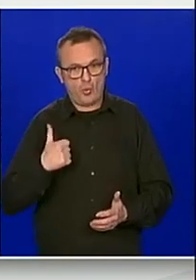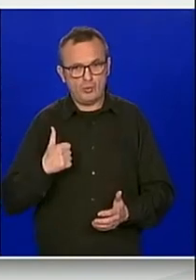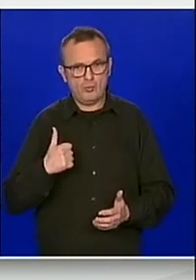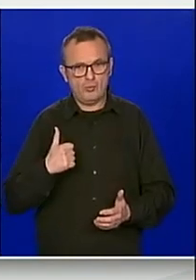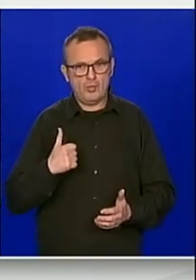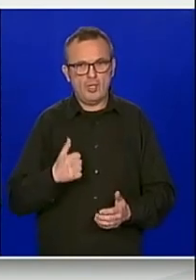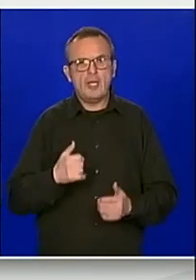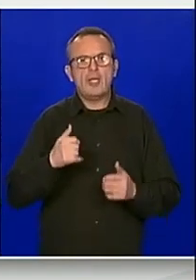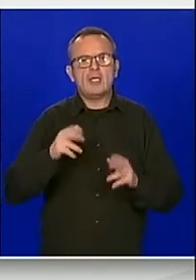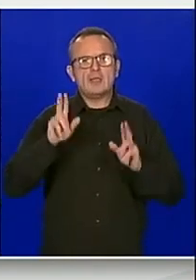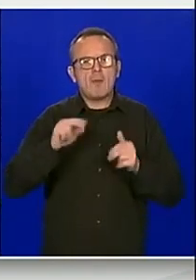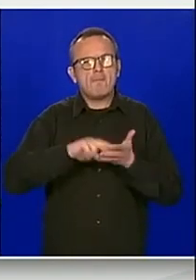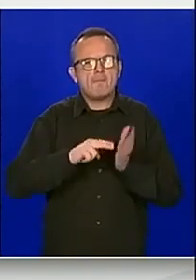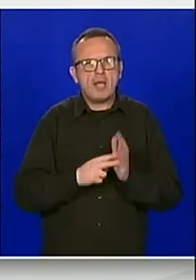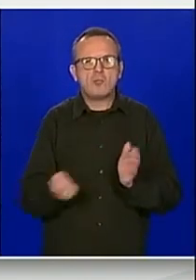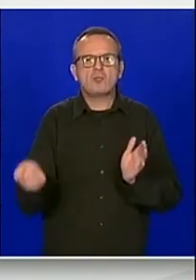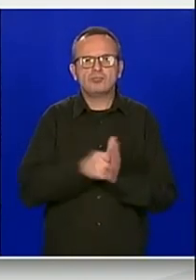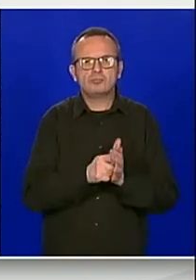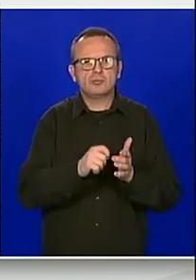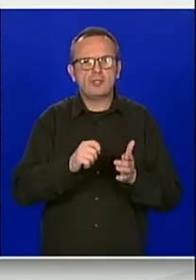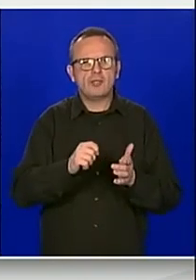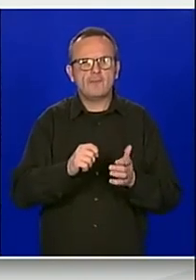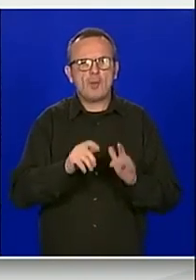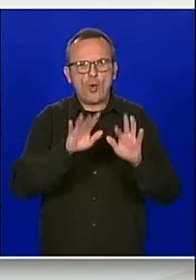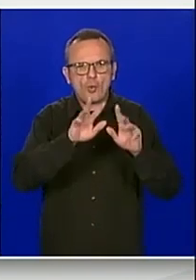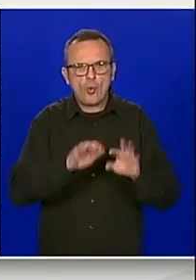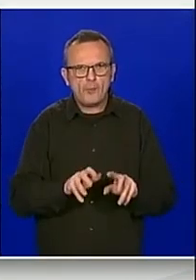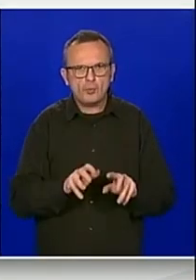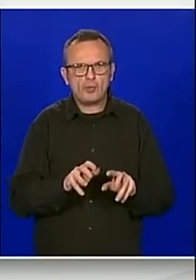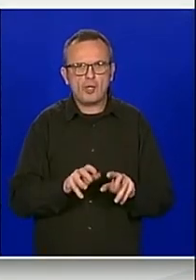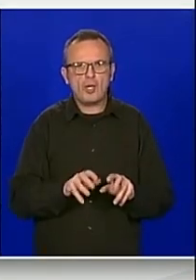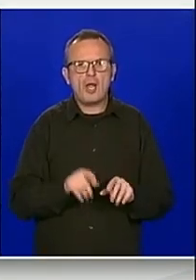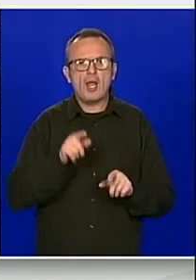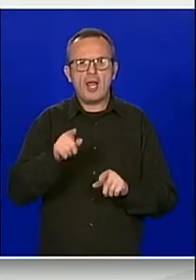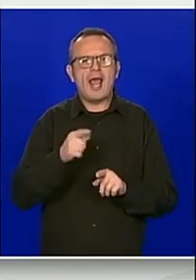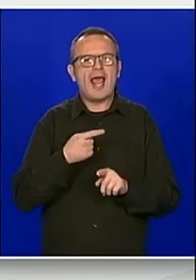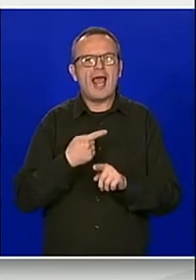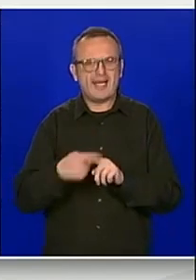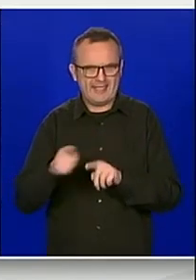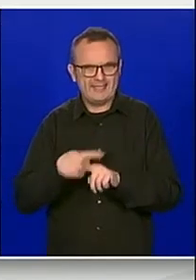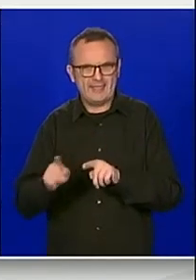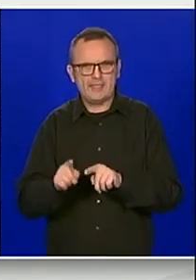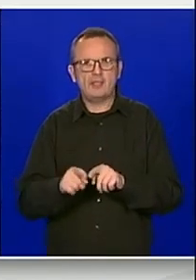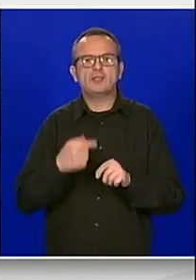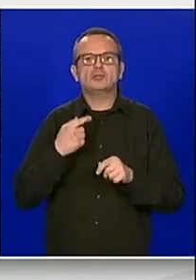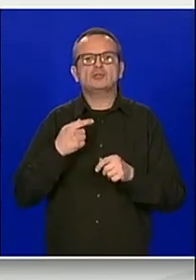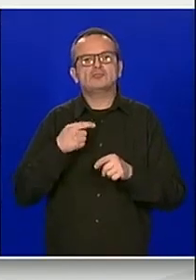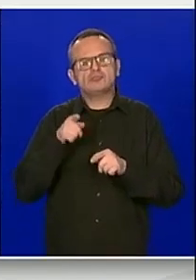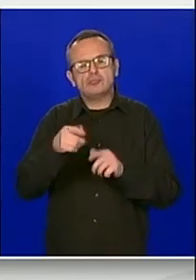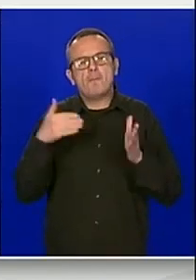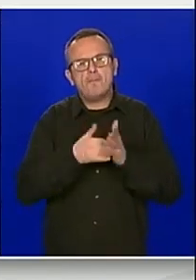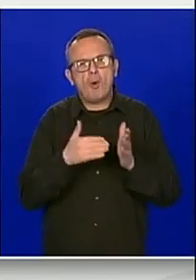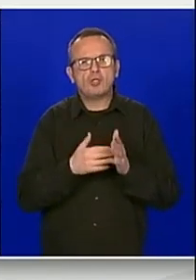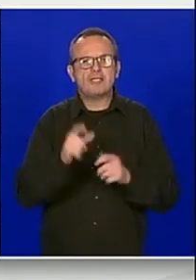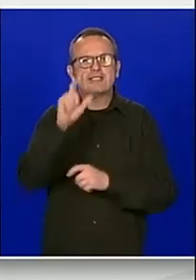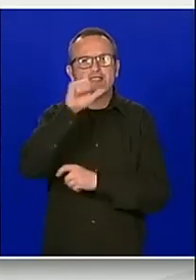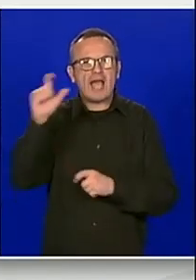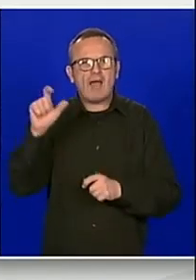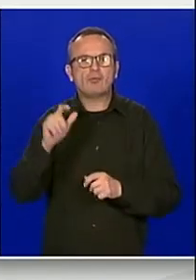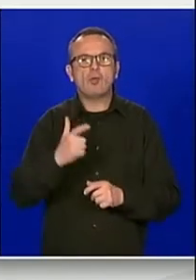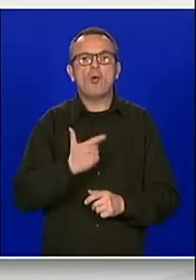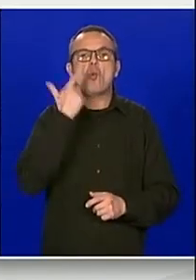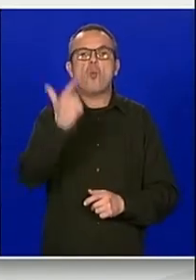predviđena je nabava informatičke opreme putem financijskog leasinga za potrebe zavoda za razdoblje od 48 mjeseci.